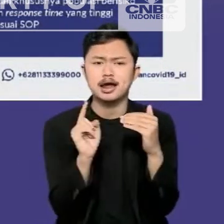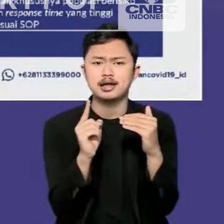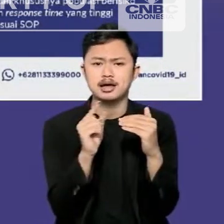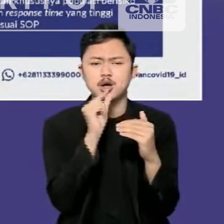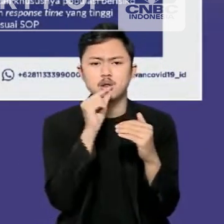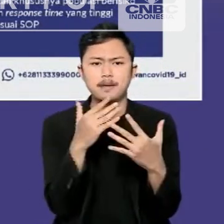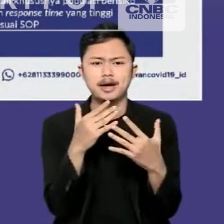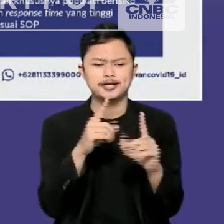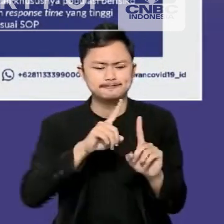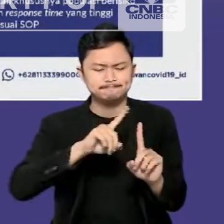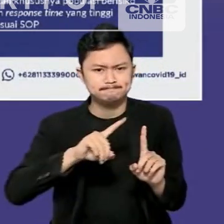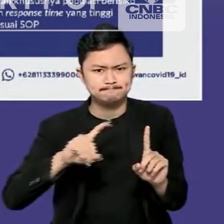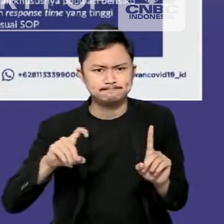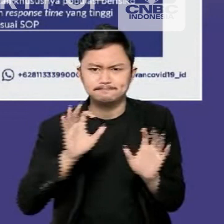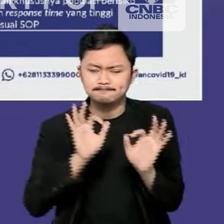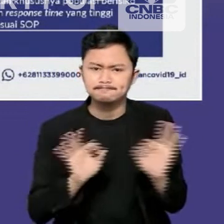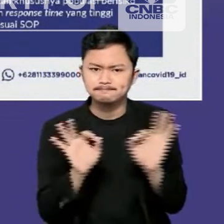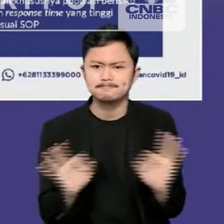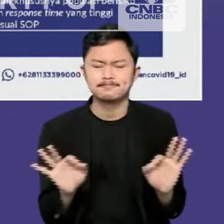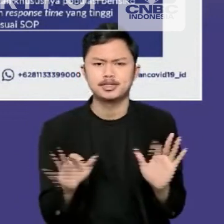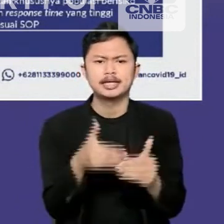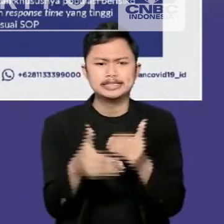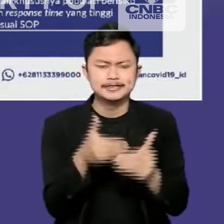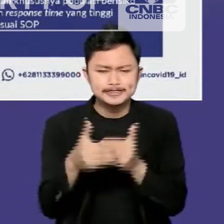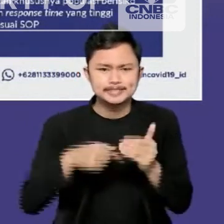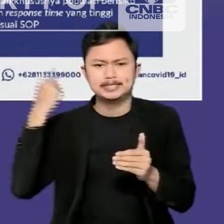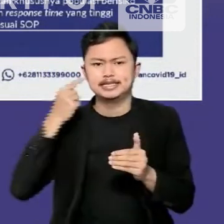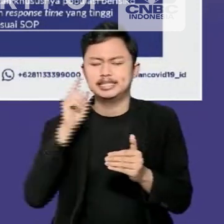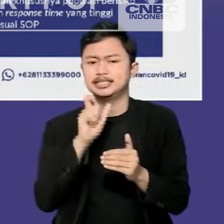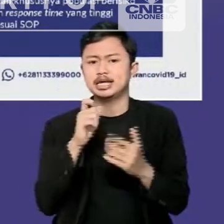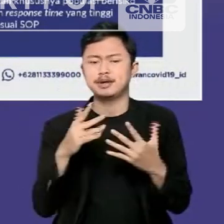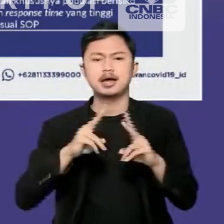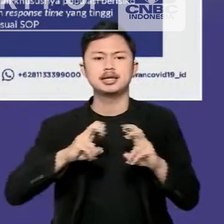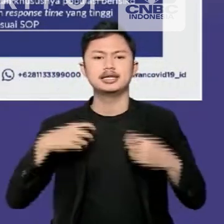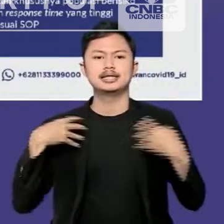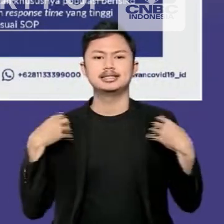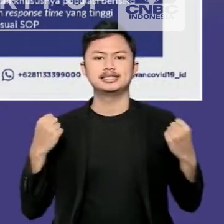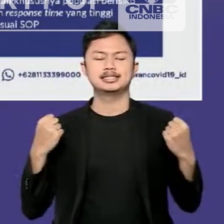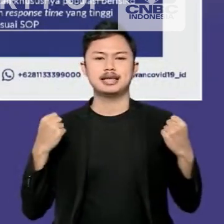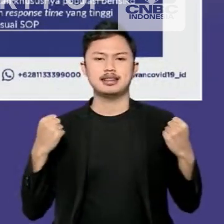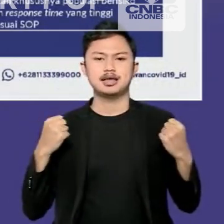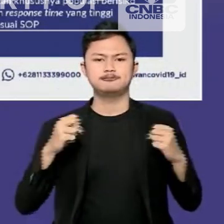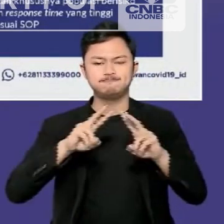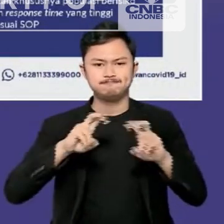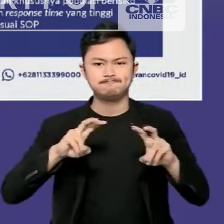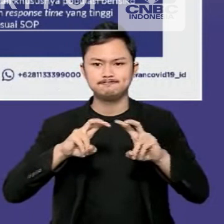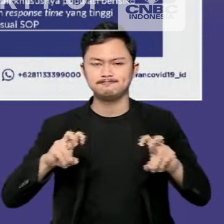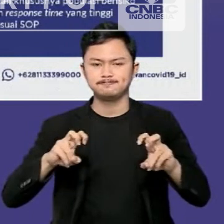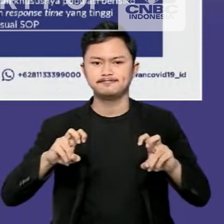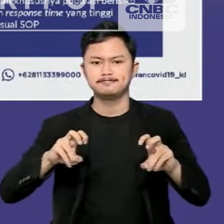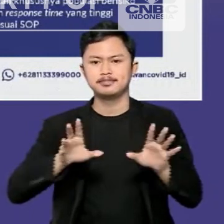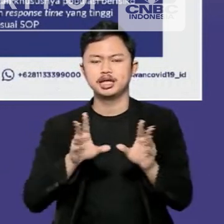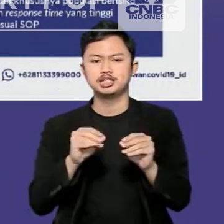melakukan desinfeksi dan perawatan secara rutin, melakukan pemeriksaan kesehatan, khususnya kepada populasi